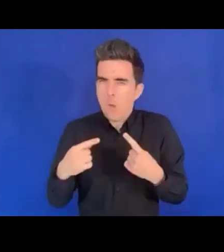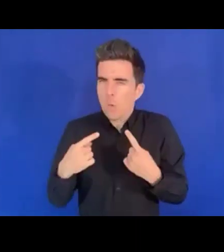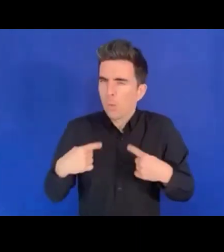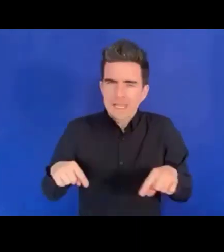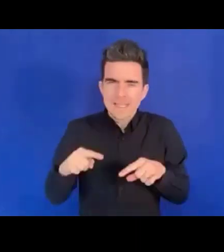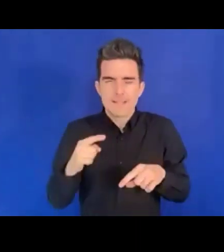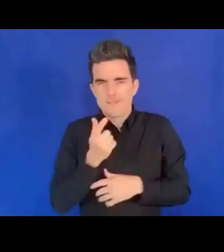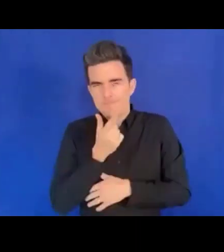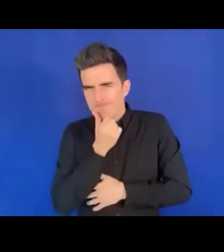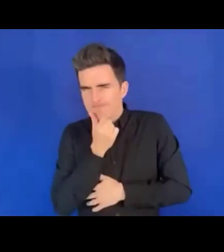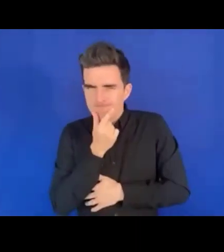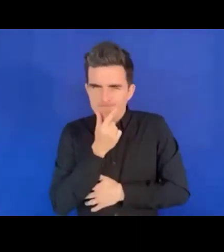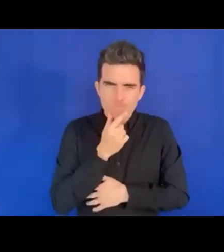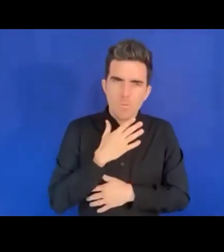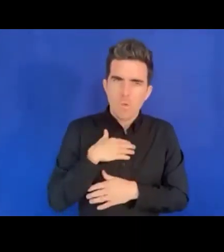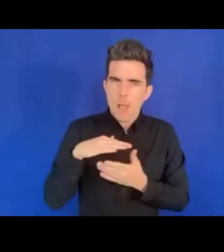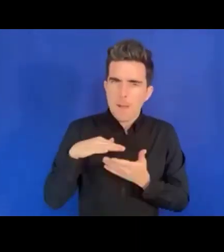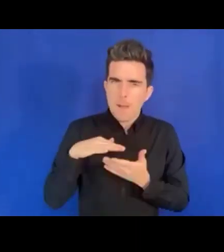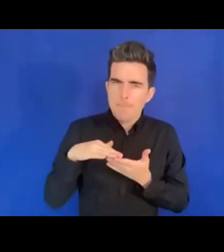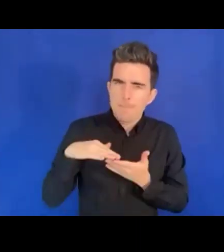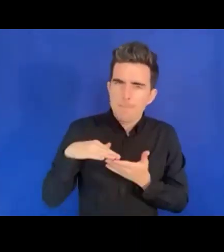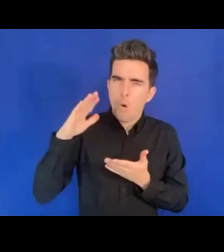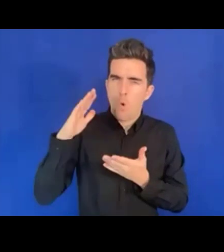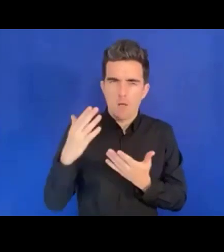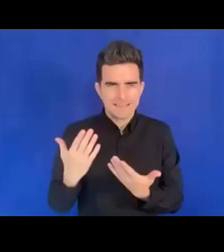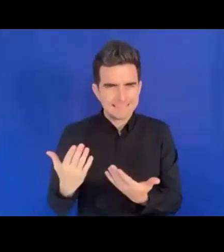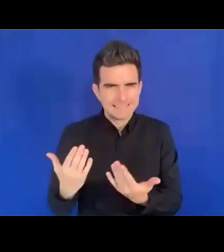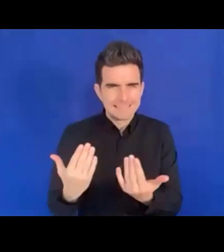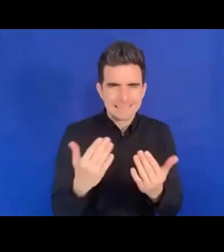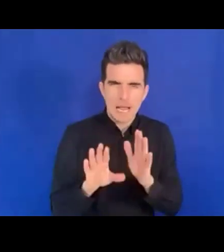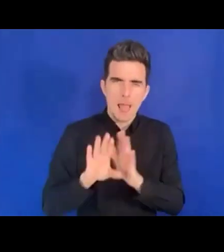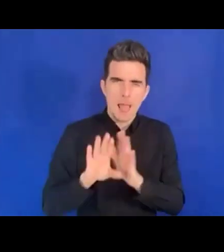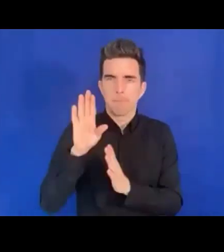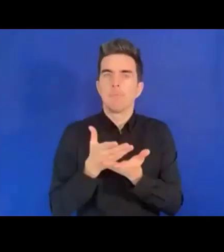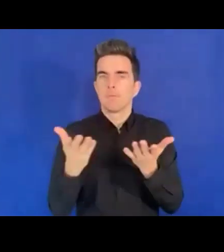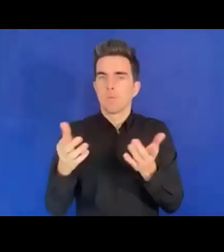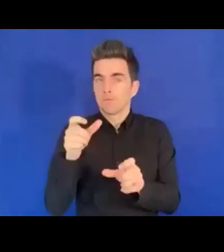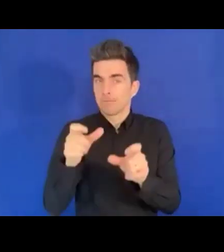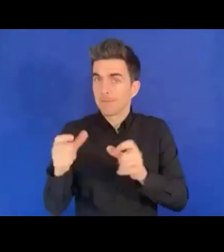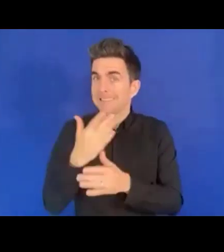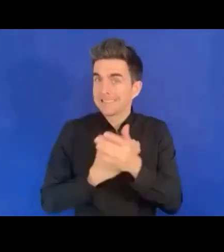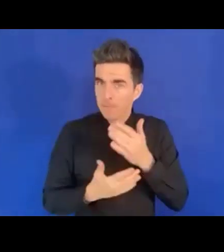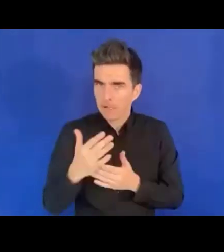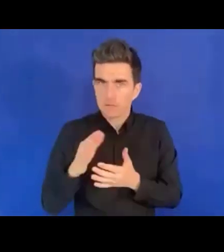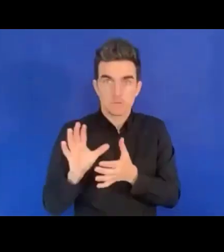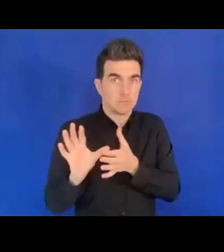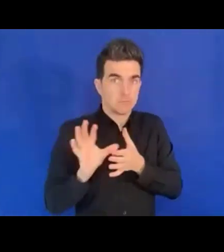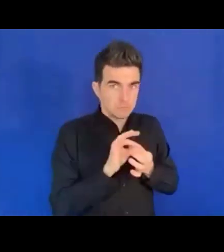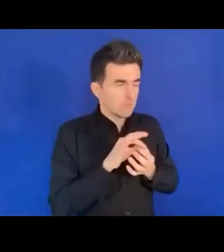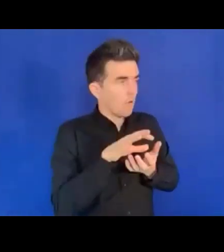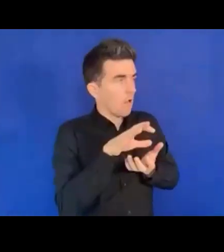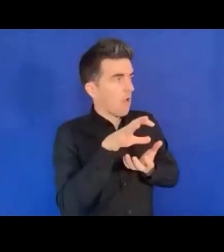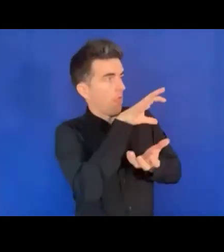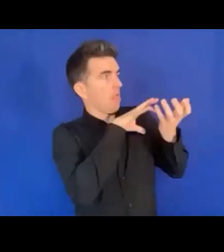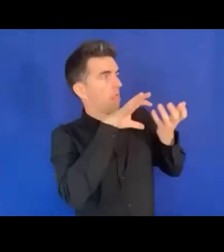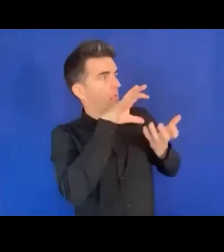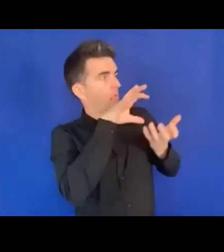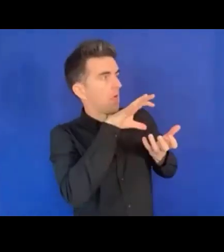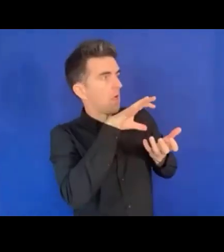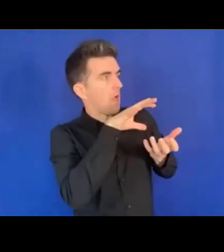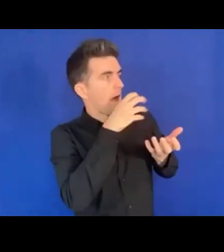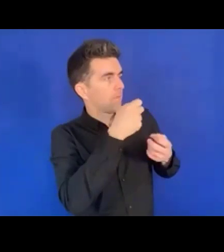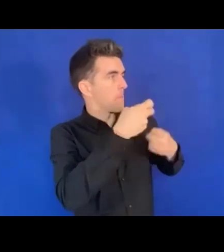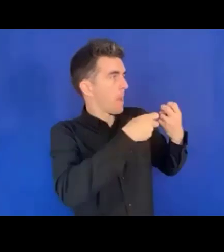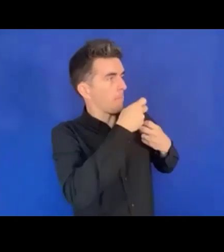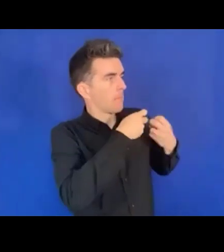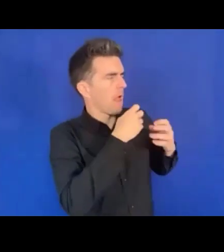catastrophe. Et je lui ai dit, Raoul, nous avons besoin d'une sorte de cartographie